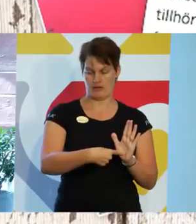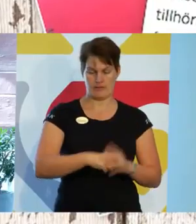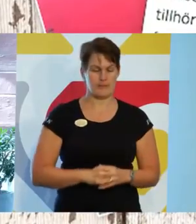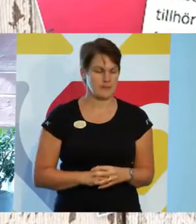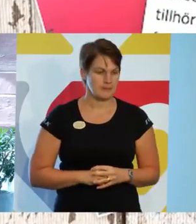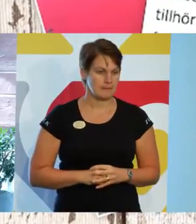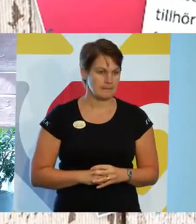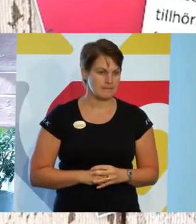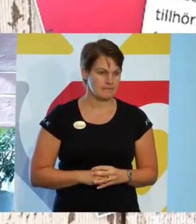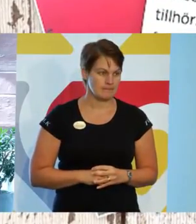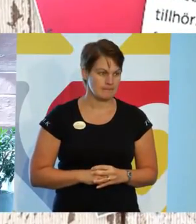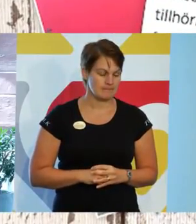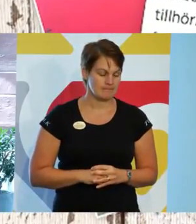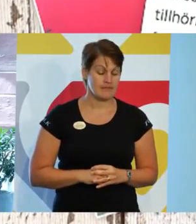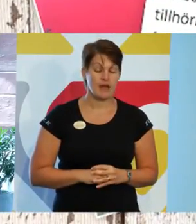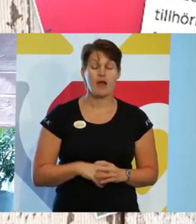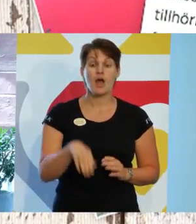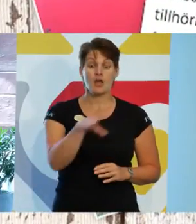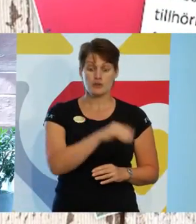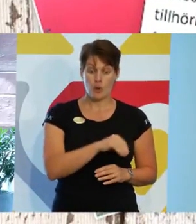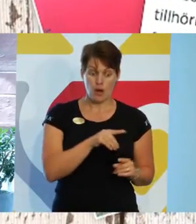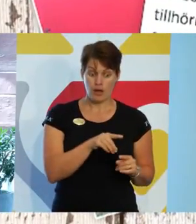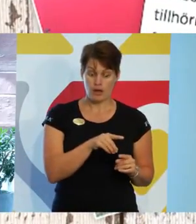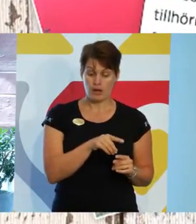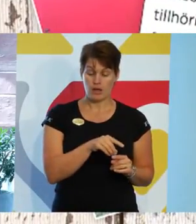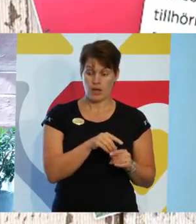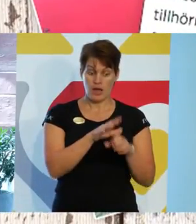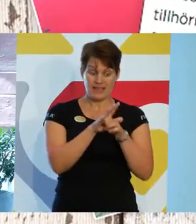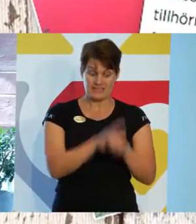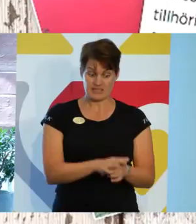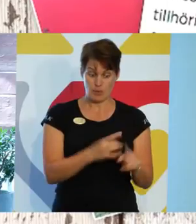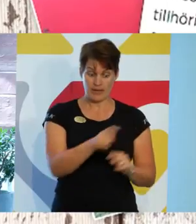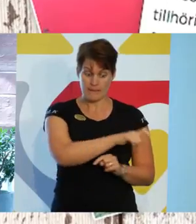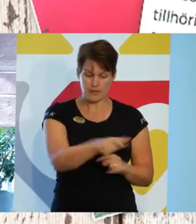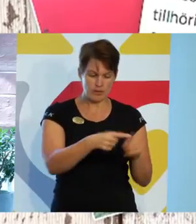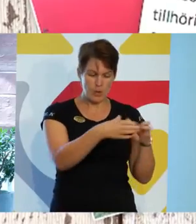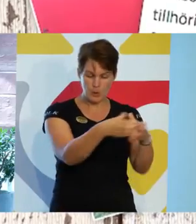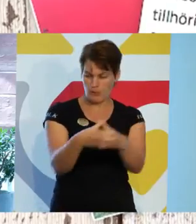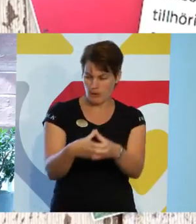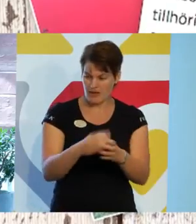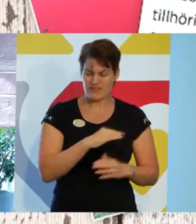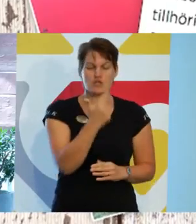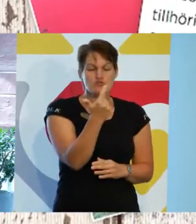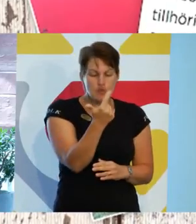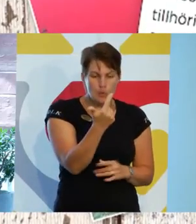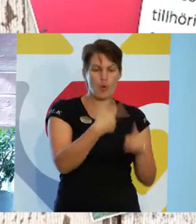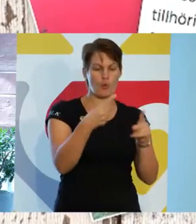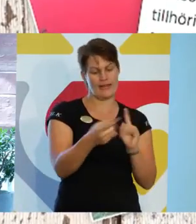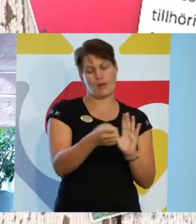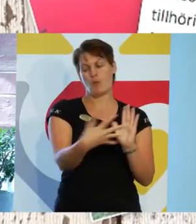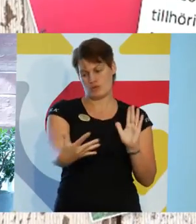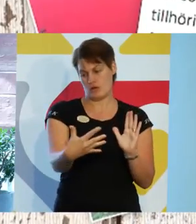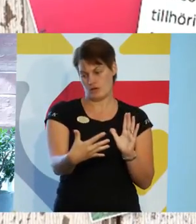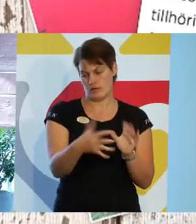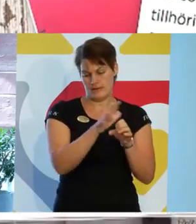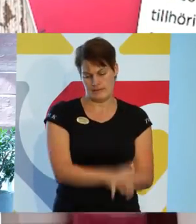På den här tiden diskriminerades nämligen individer och grupper i samhället av sju olika anledningar.